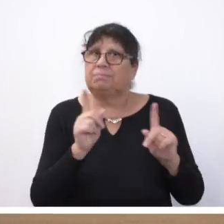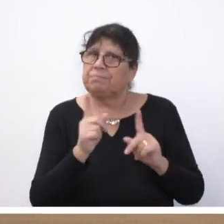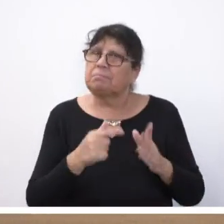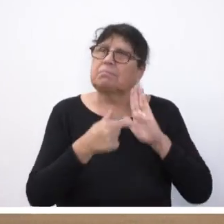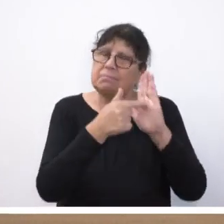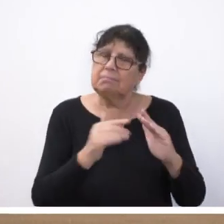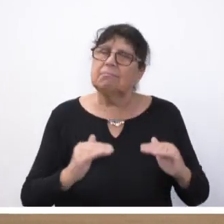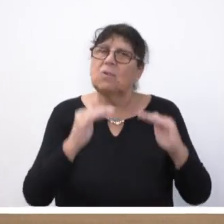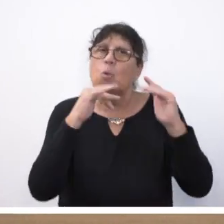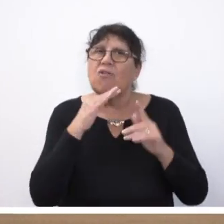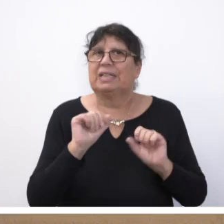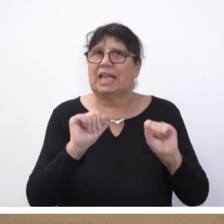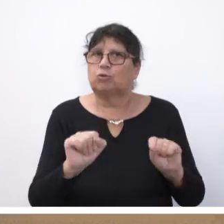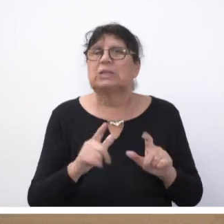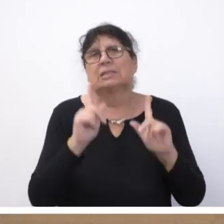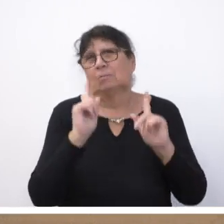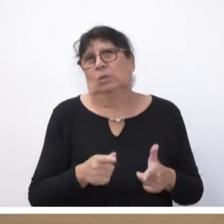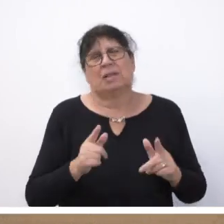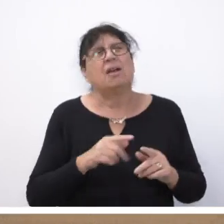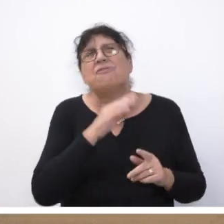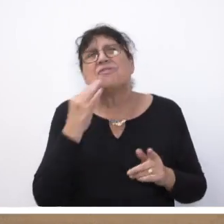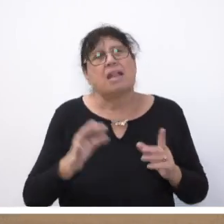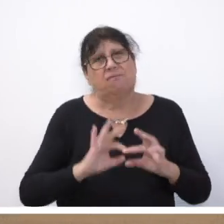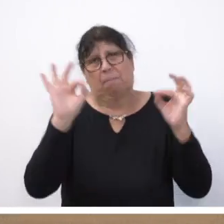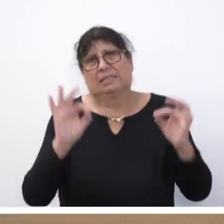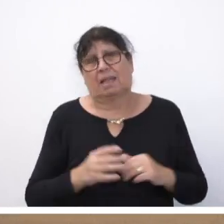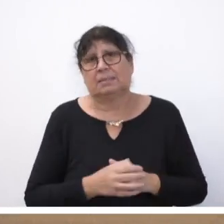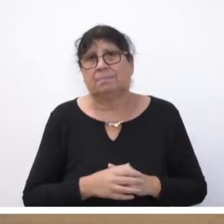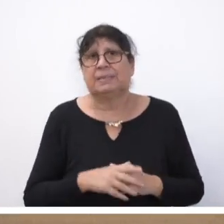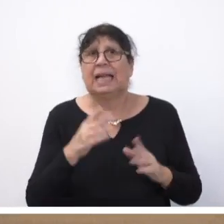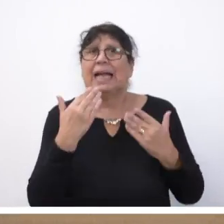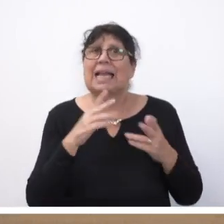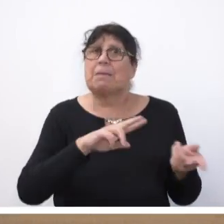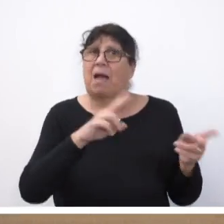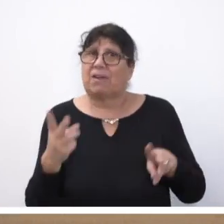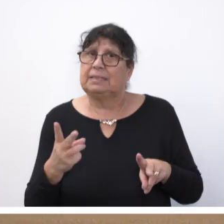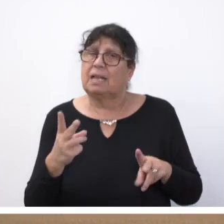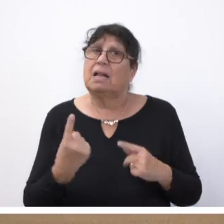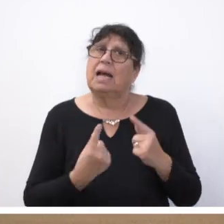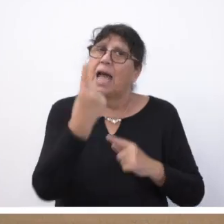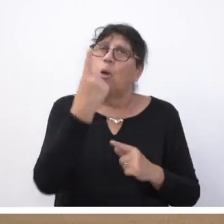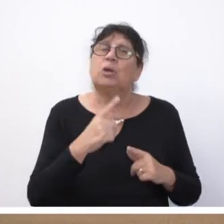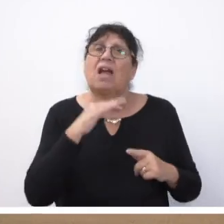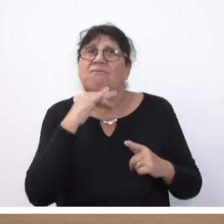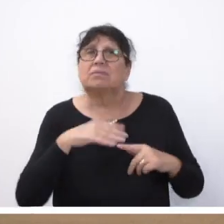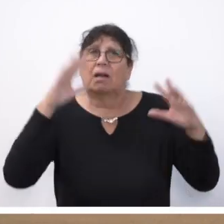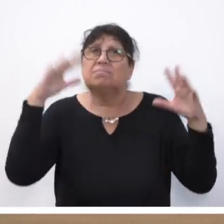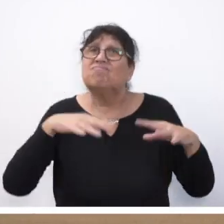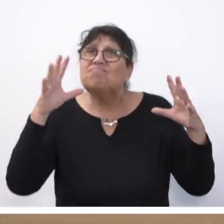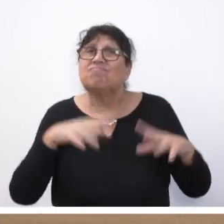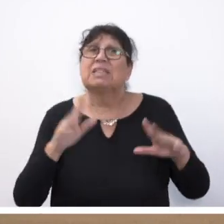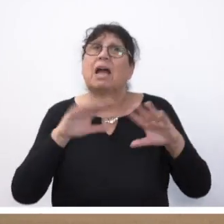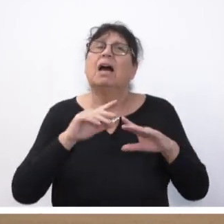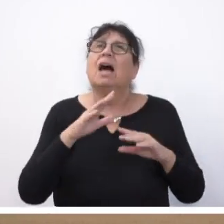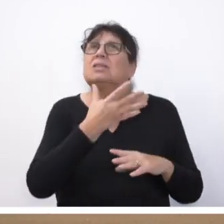Bereich des Hochwasserschutzes noch deutlich besser aufstellen müssen. Der Klimawandel und die erhöhten Wassermengen, die die aufgewärmte Atmosphäre